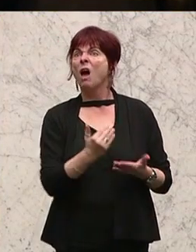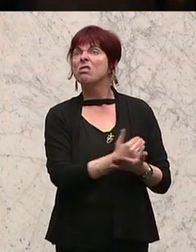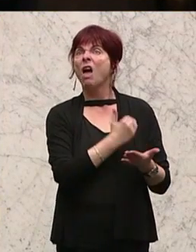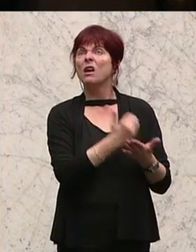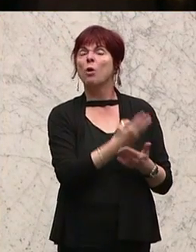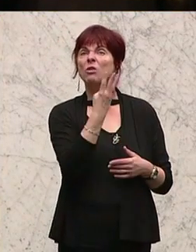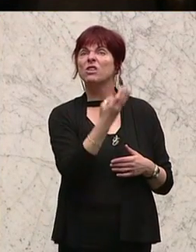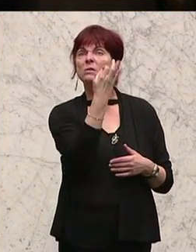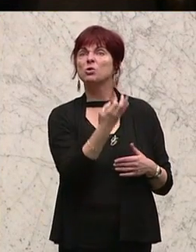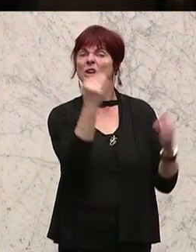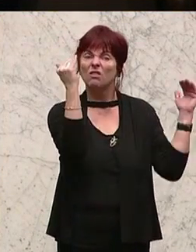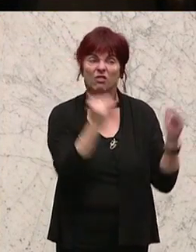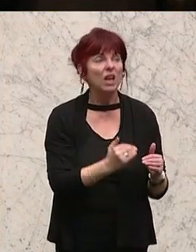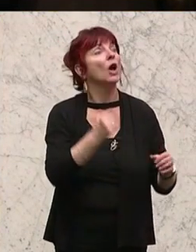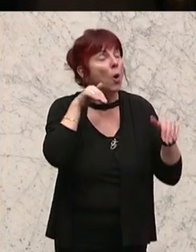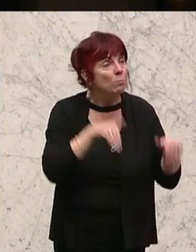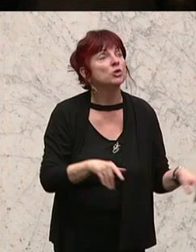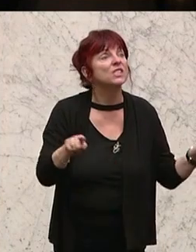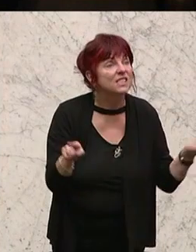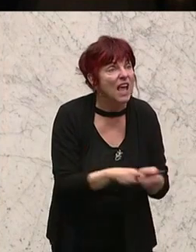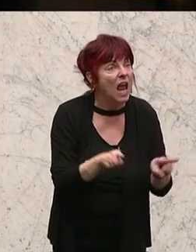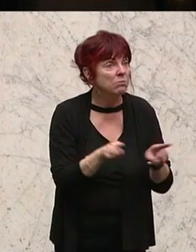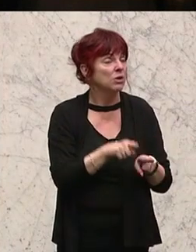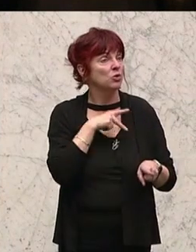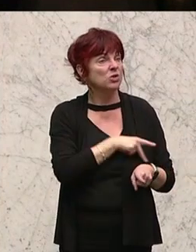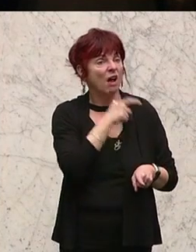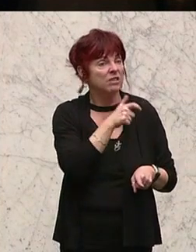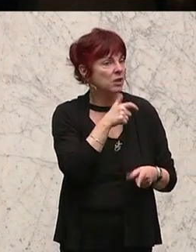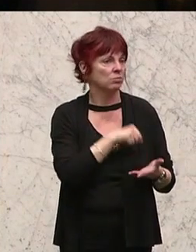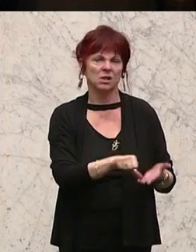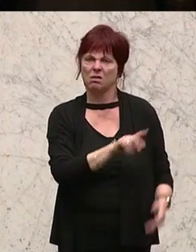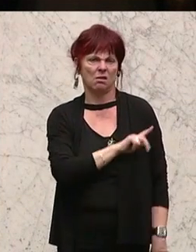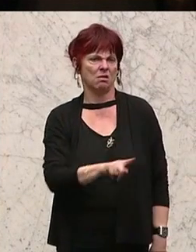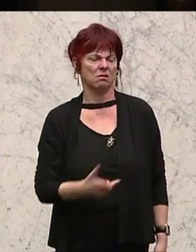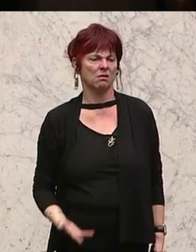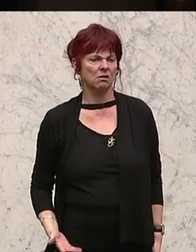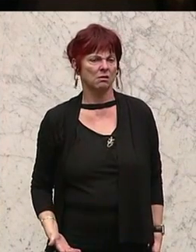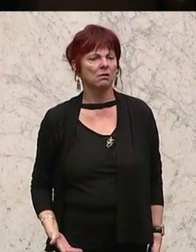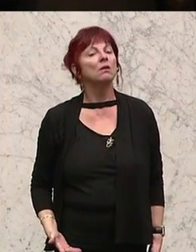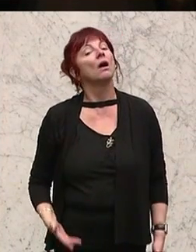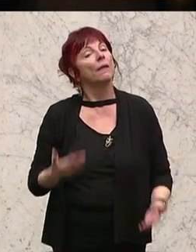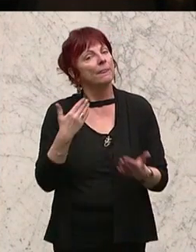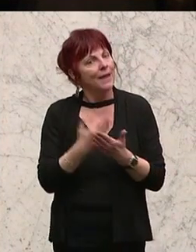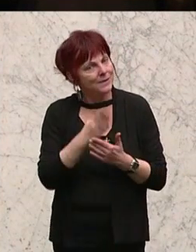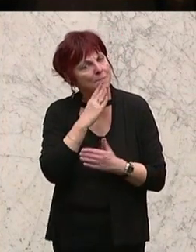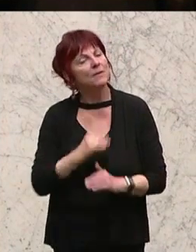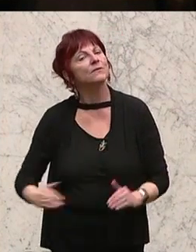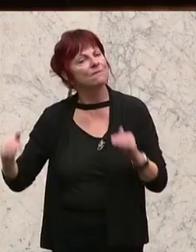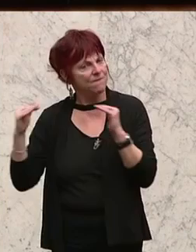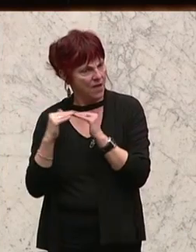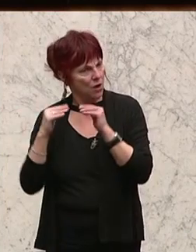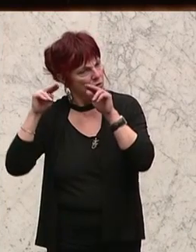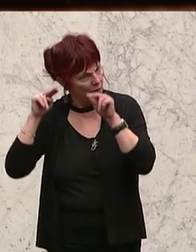gleichen Beiträge wie ein Jahr vorher zu zahlen hätte. Meine Damen und Herren, und daher ist es nur fair und gerecht, wenn die